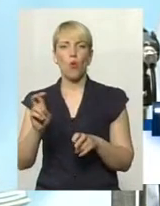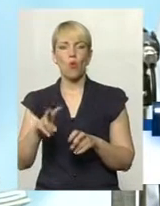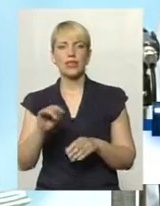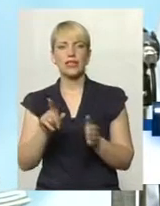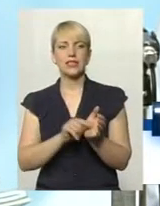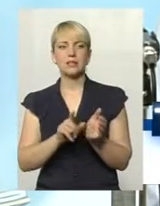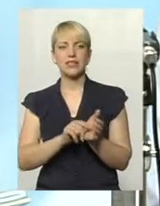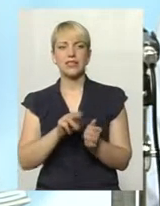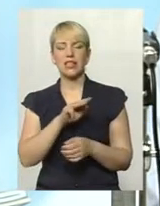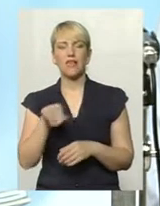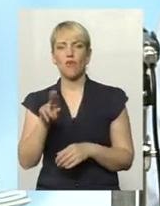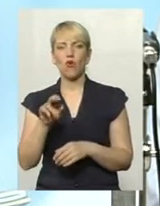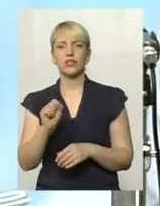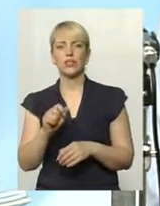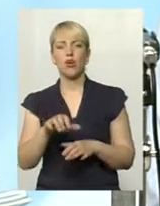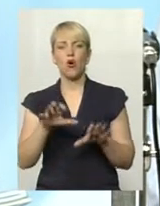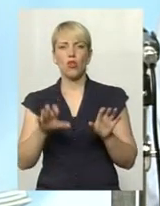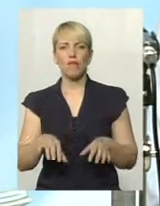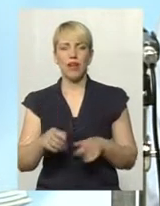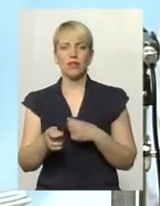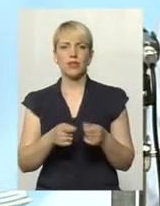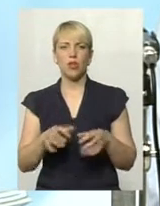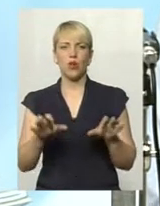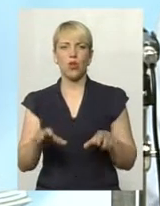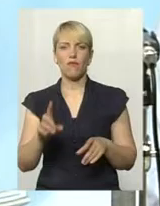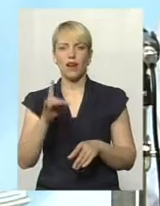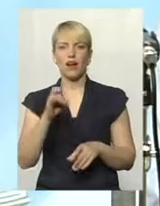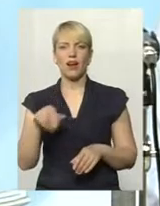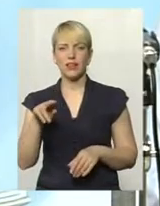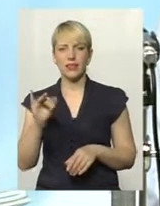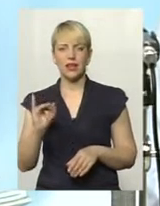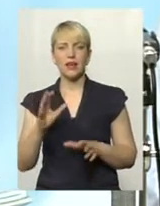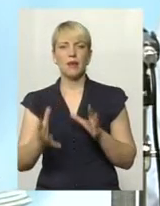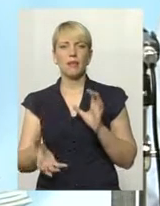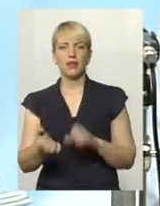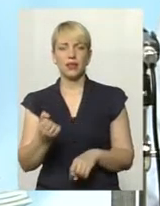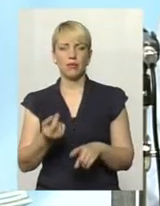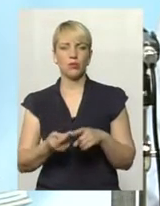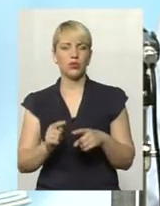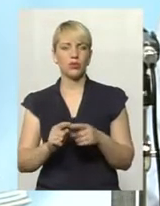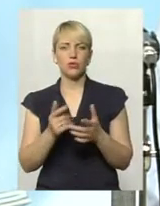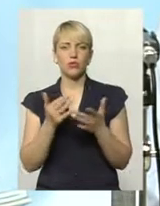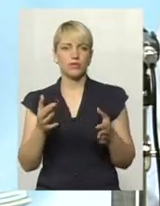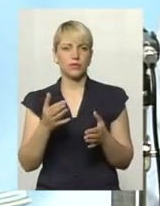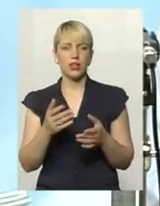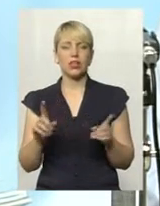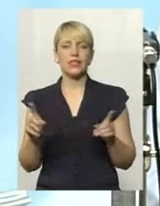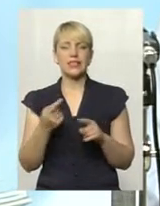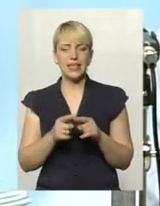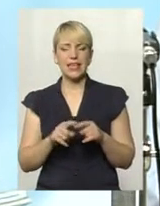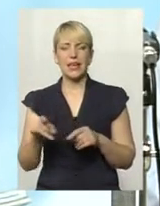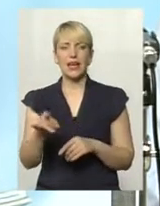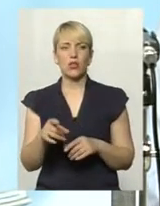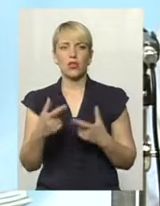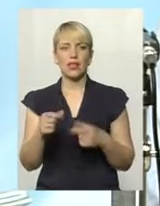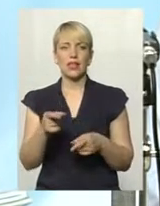пенсійного фонду, і голова адміністрації, і голова ради, там підтримують всячий, можна сказати, такий район, який дійсно,